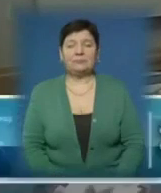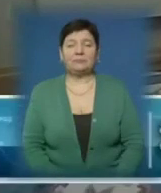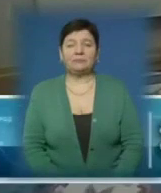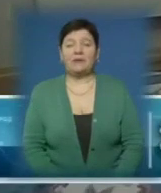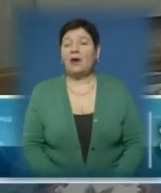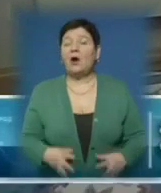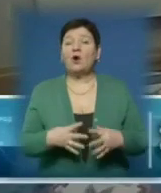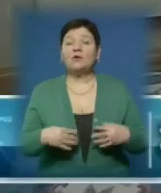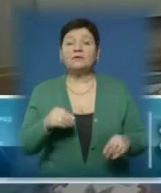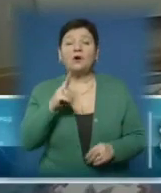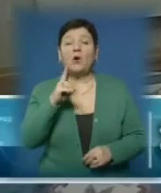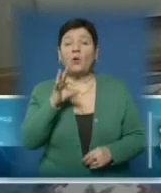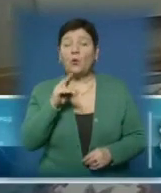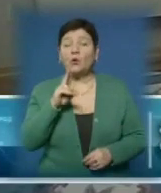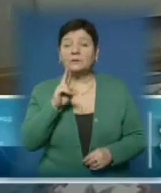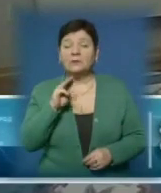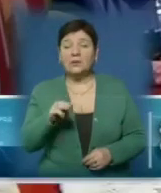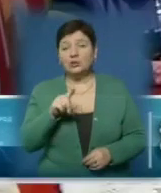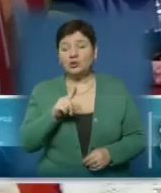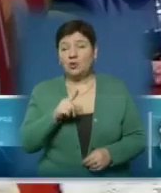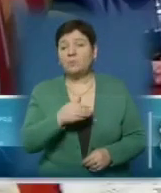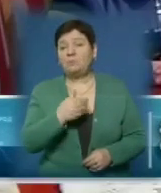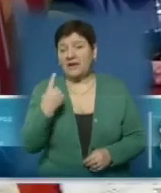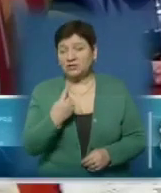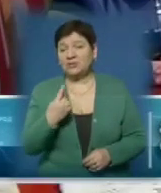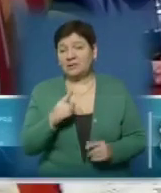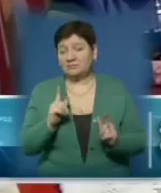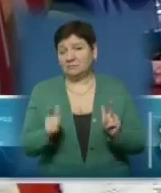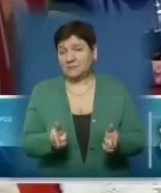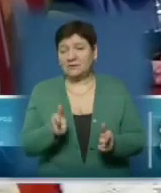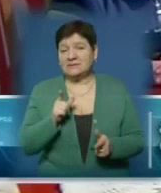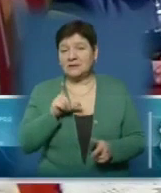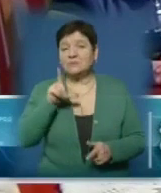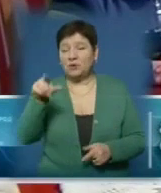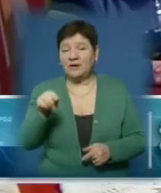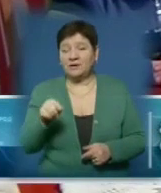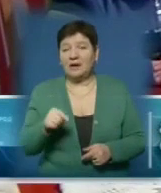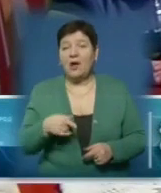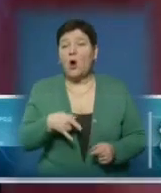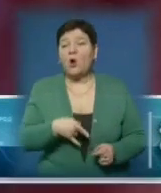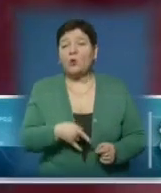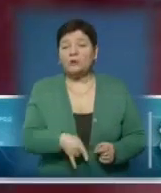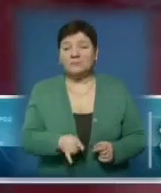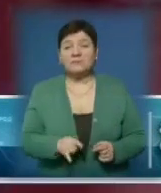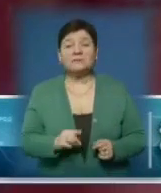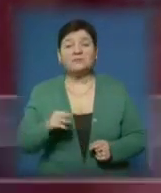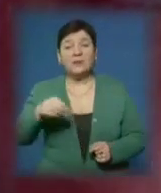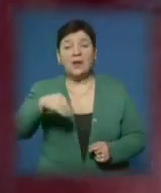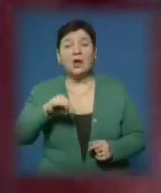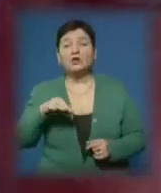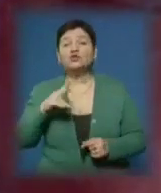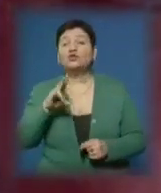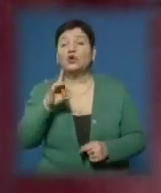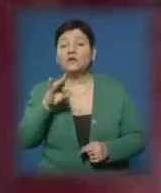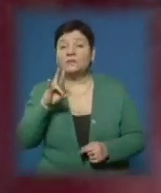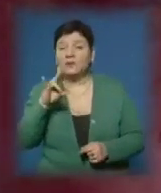Родина Коць одна з перших, що погодилась з'їхати з насидженого місця. Родом із Солотвина, там вони зростали, навчались і жили.